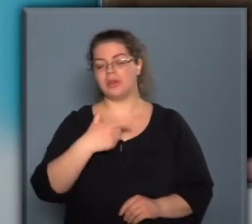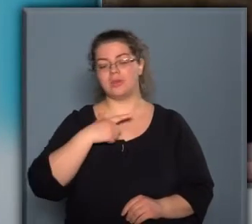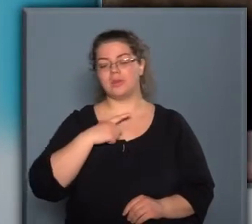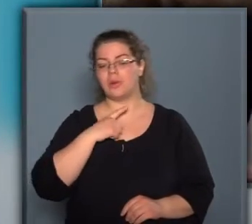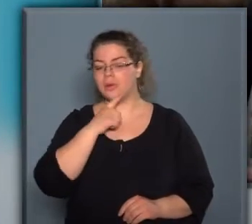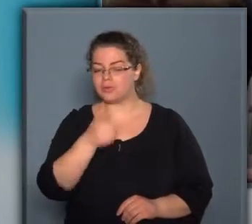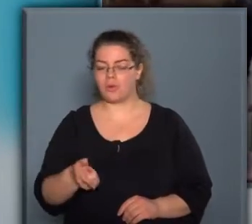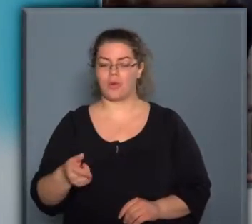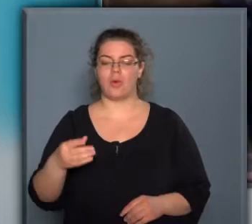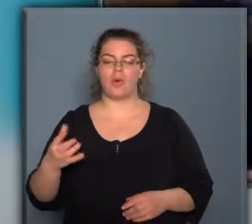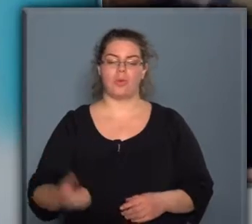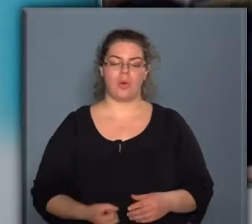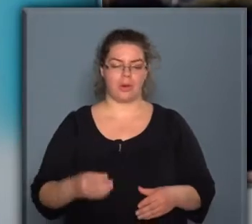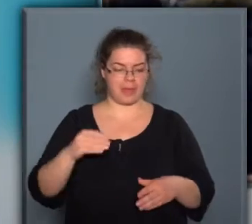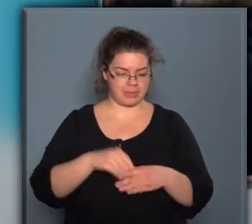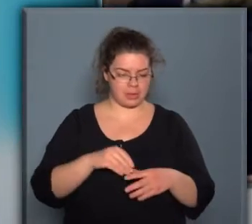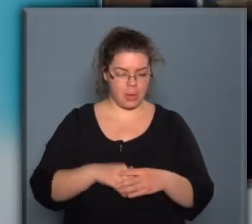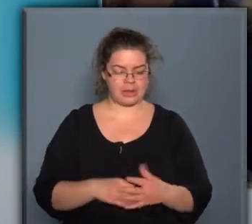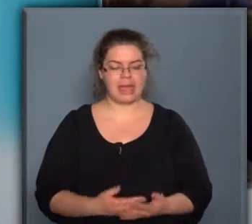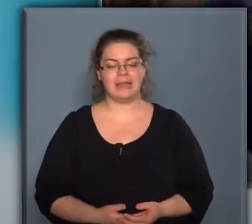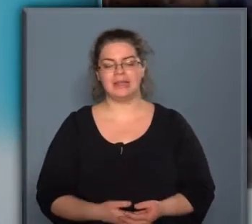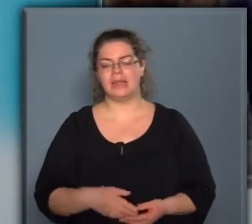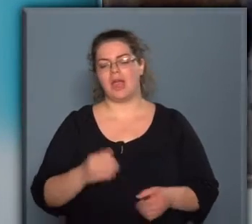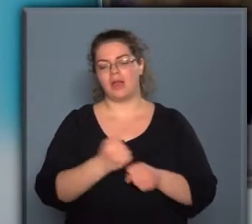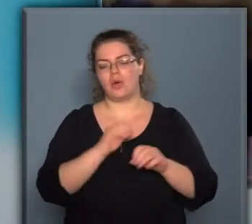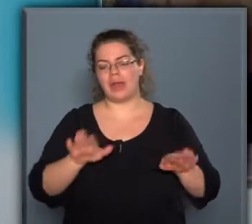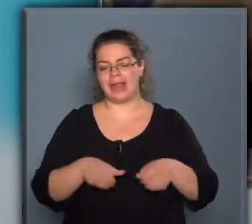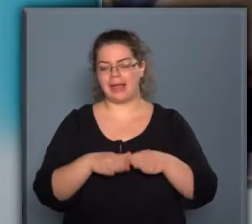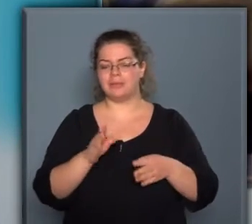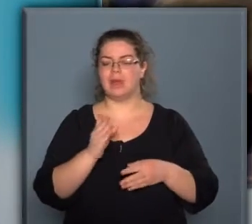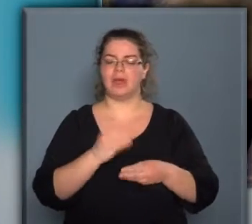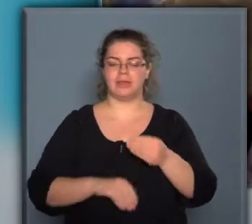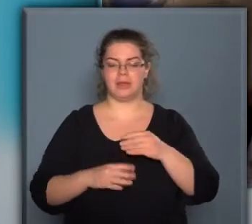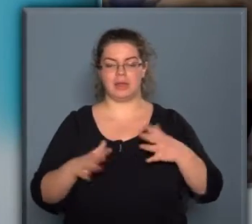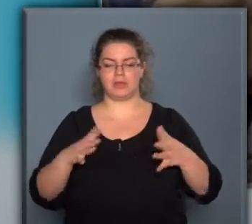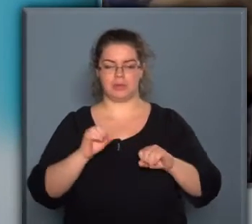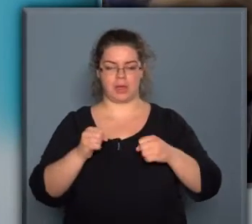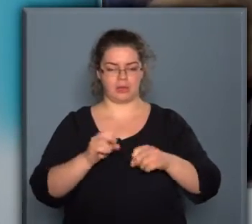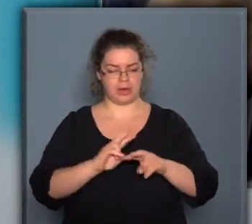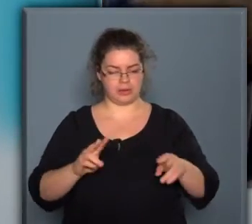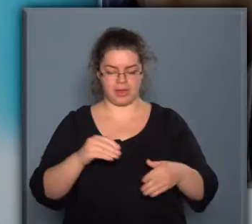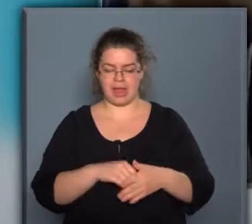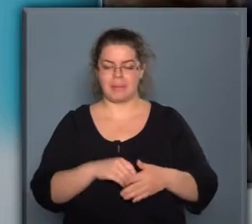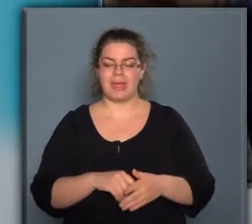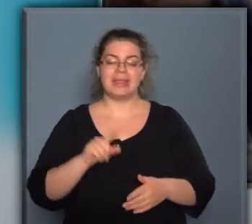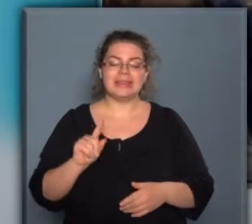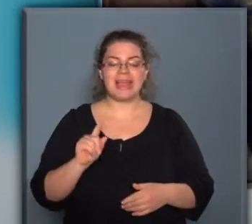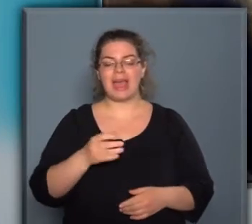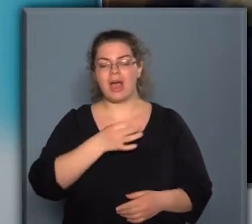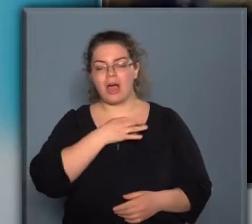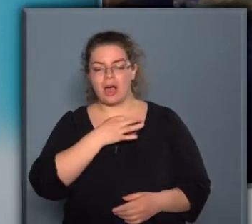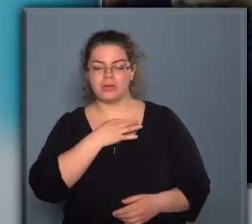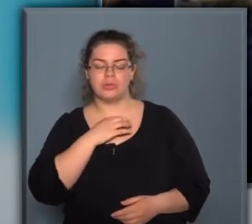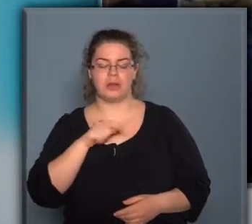fogok kolbászt tölteni, a kollégáimnak azért nagyobb gyakorlata van ebben, de a